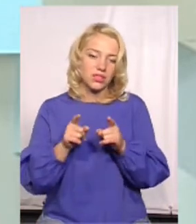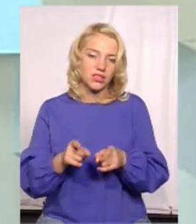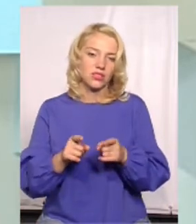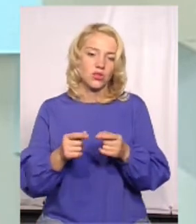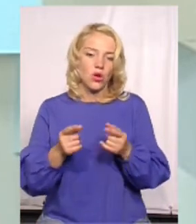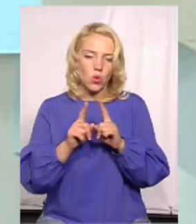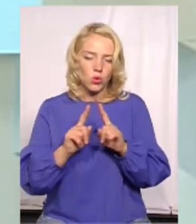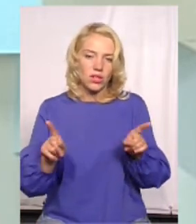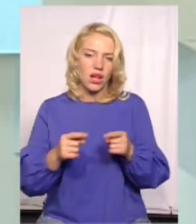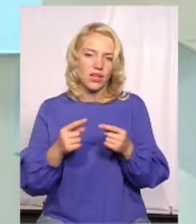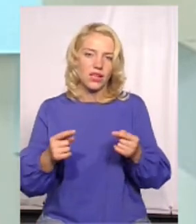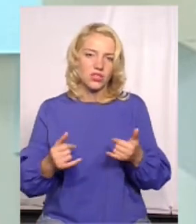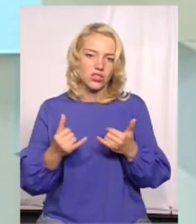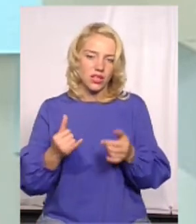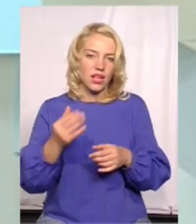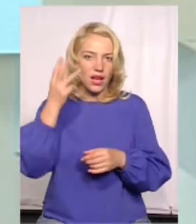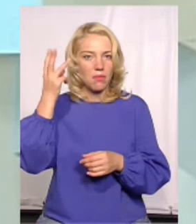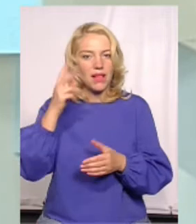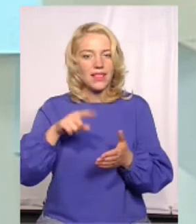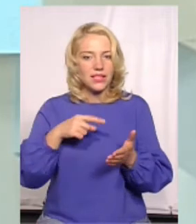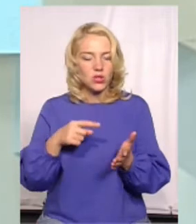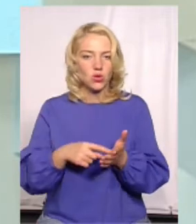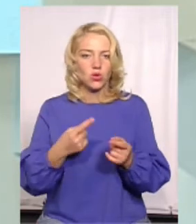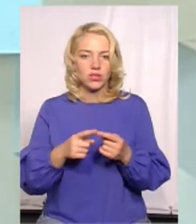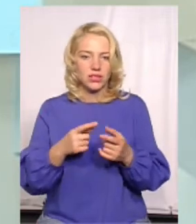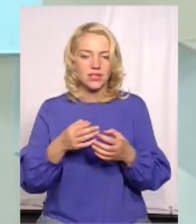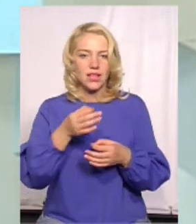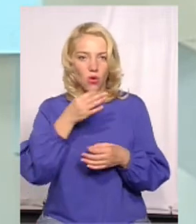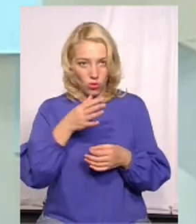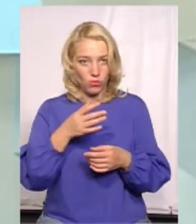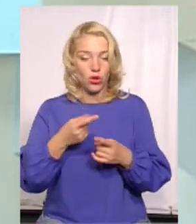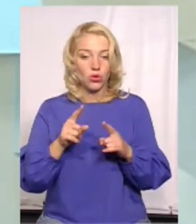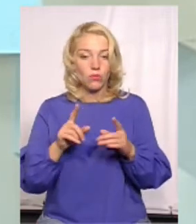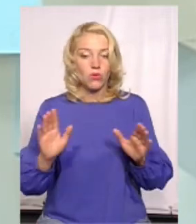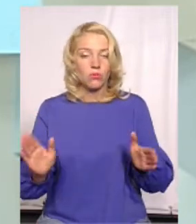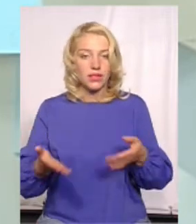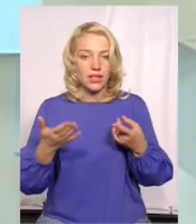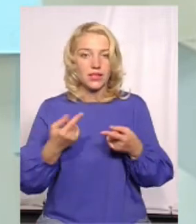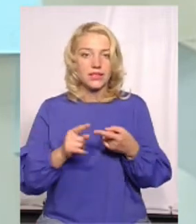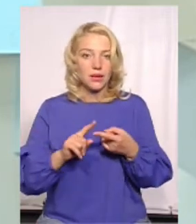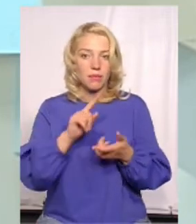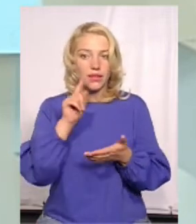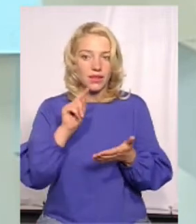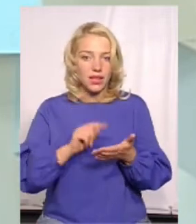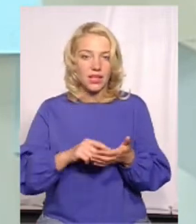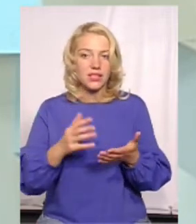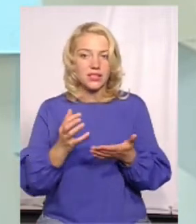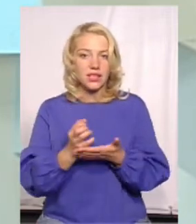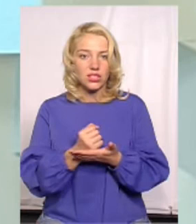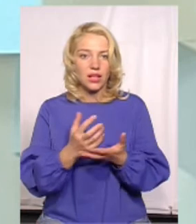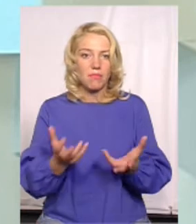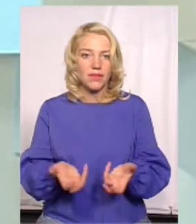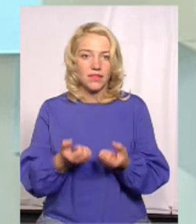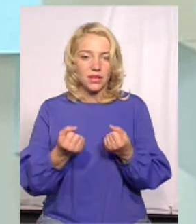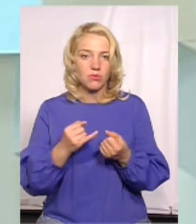річ для Хмельницького, вона захоплює. І тому підняли це питання, знайшла підтримку